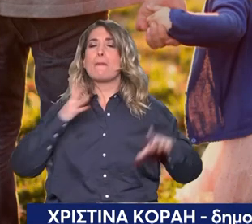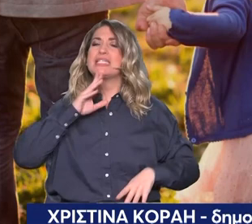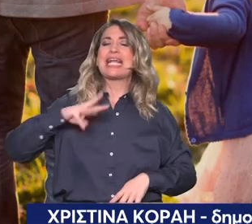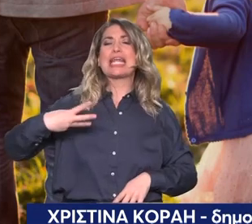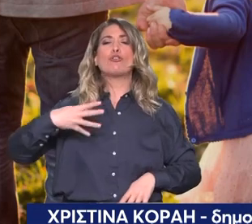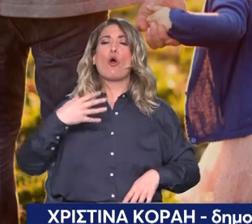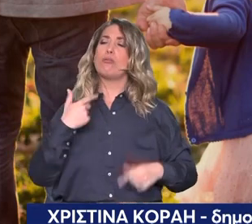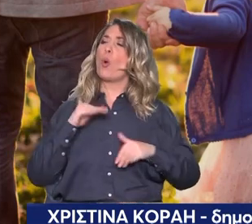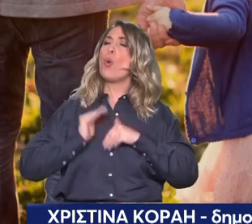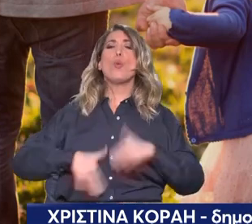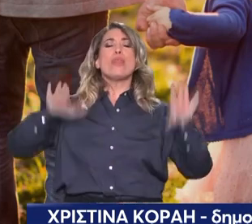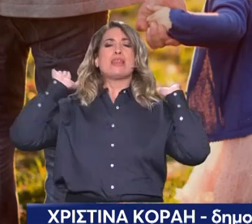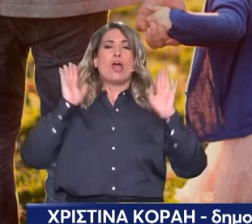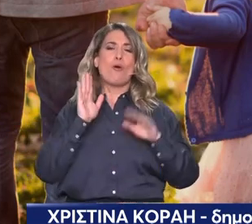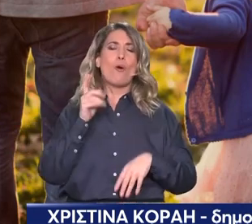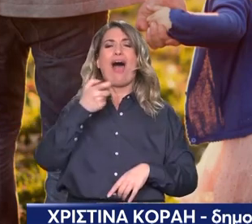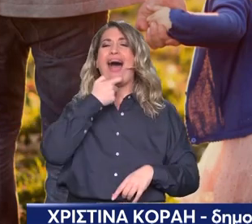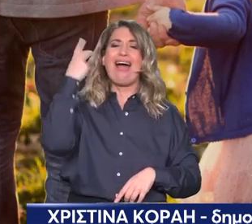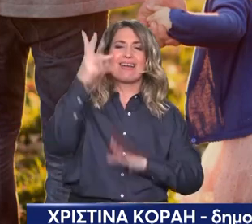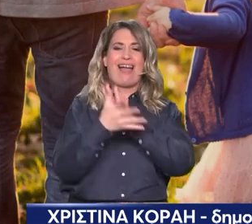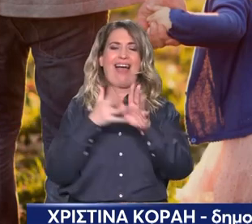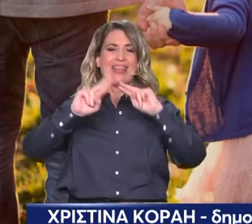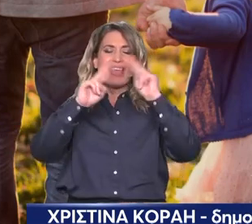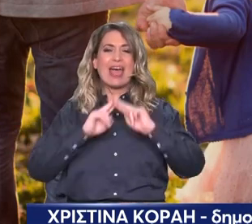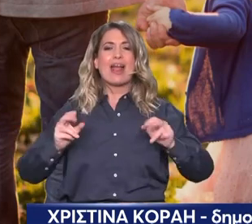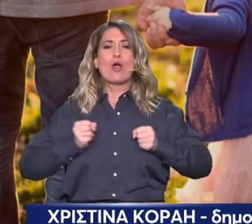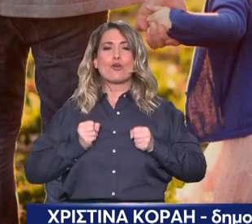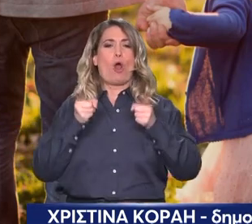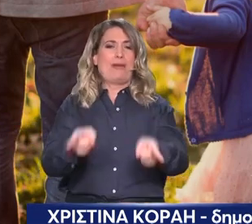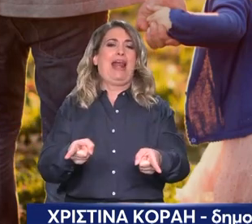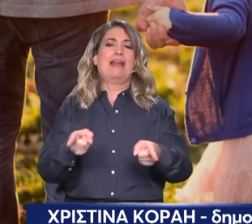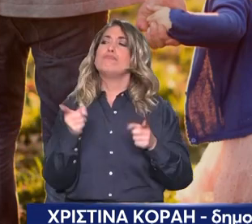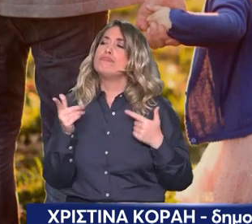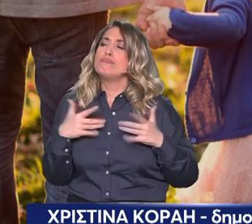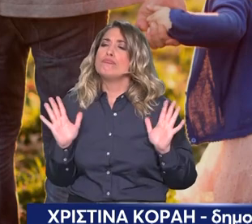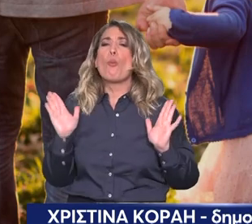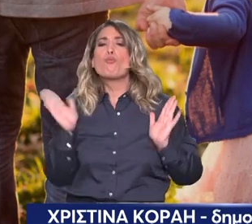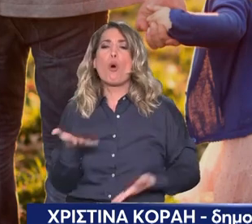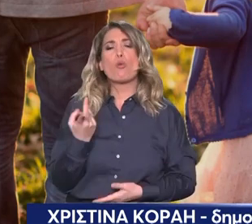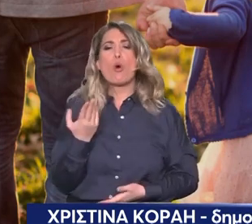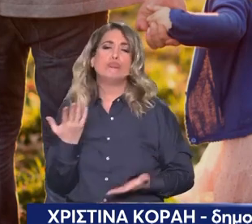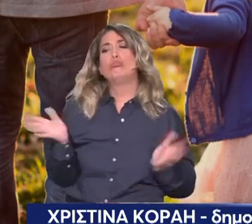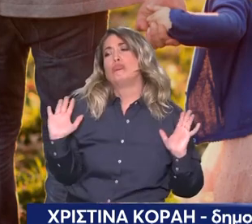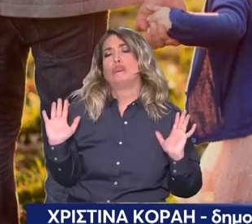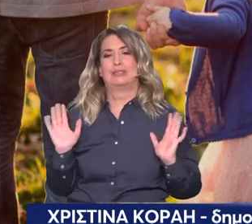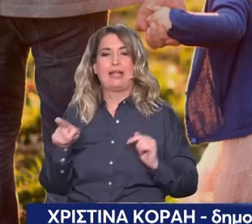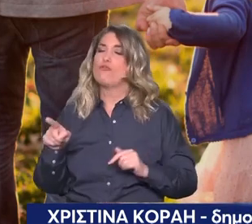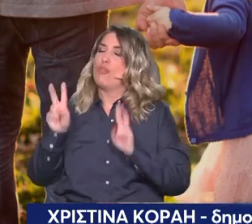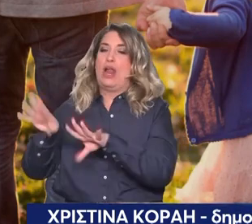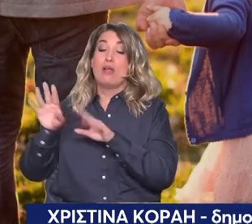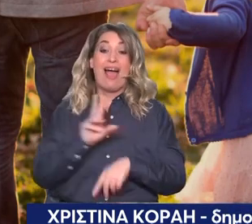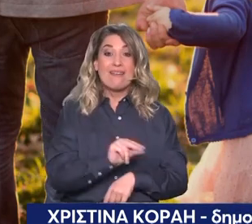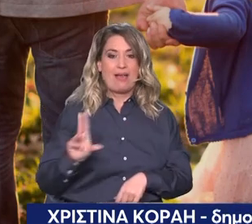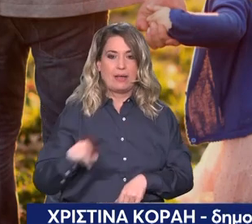Συνεχίζουμε. Οι γονείς δηλώνονται ως πατέρας πατέρας ή μητέρα μητέρα. Έχει φύγει εντελώς στο